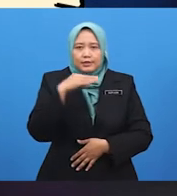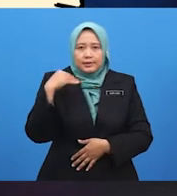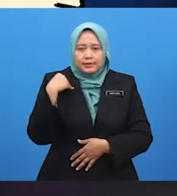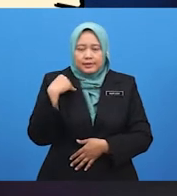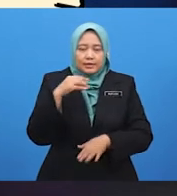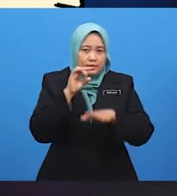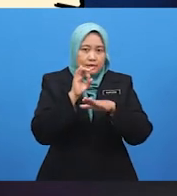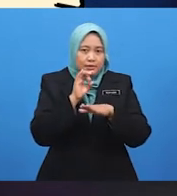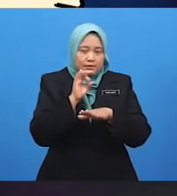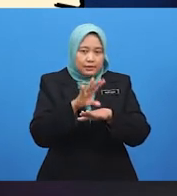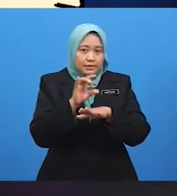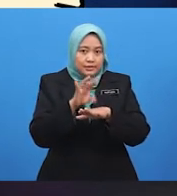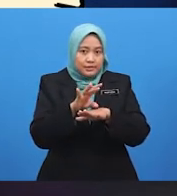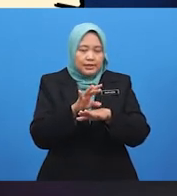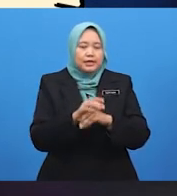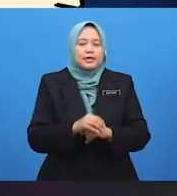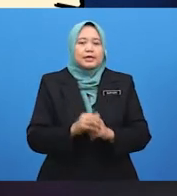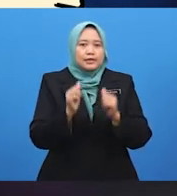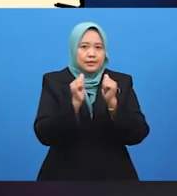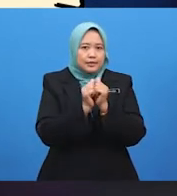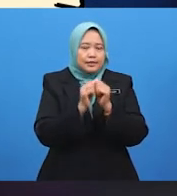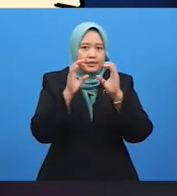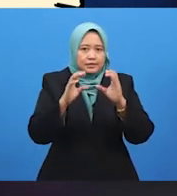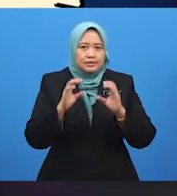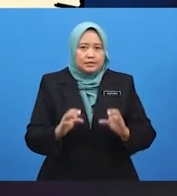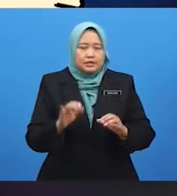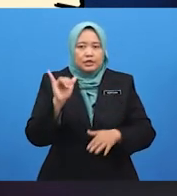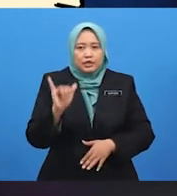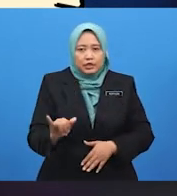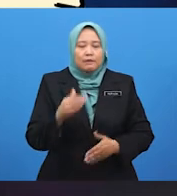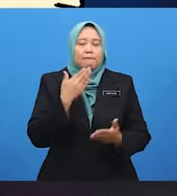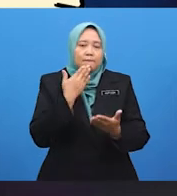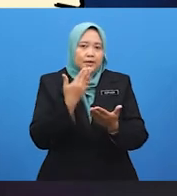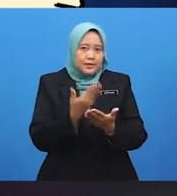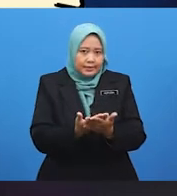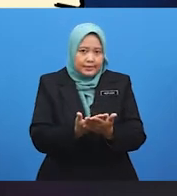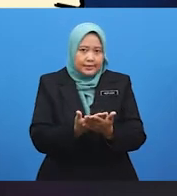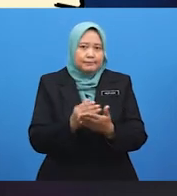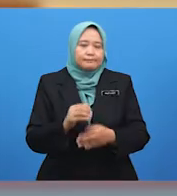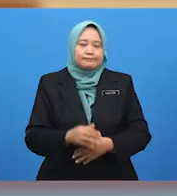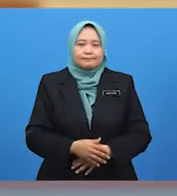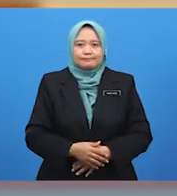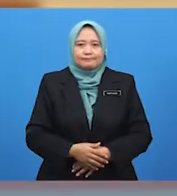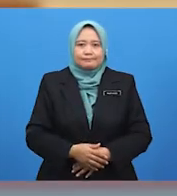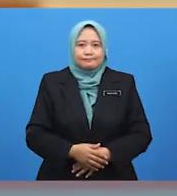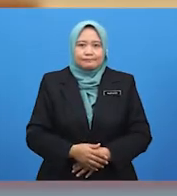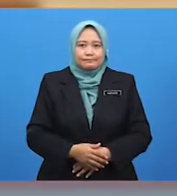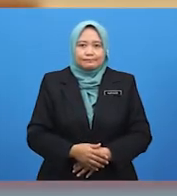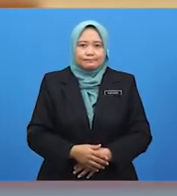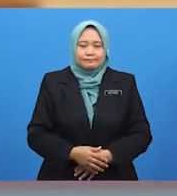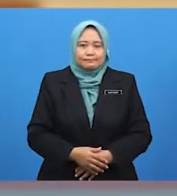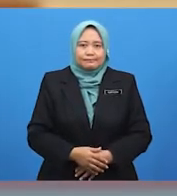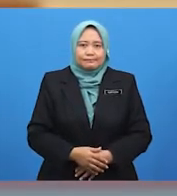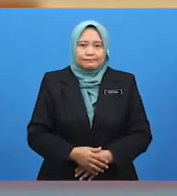membuat keputusan untuk menghantar kucing itu ke doktor veterinar. Terima kasih,